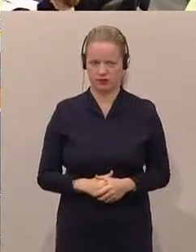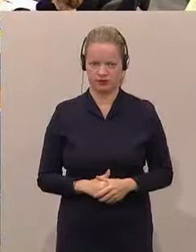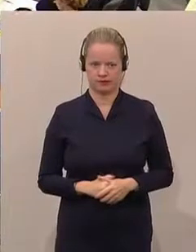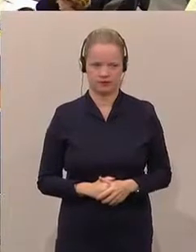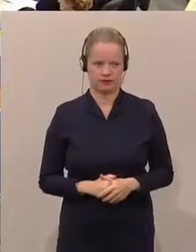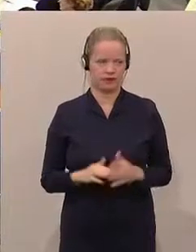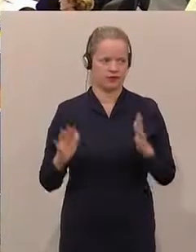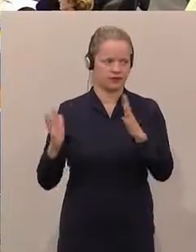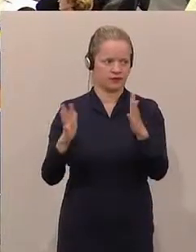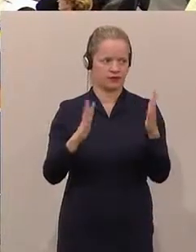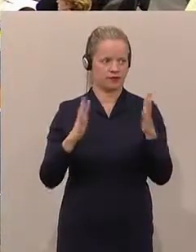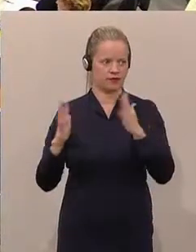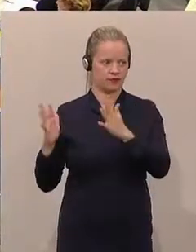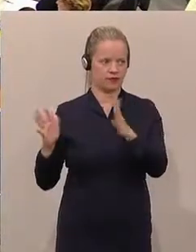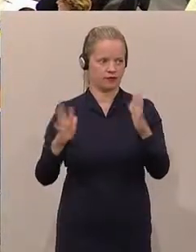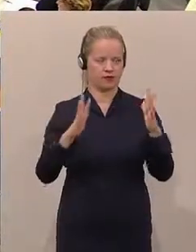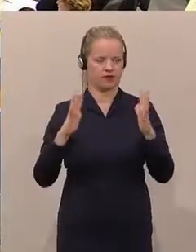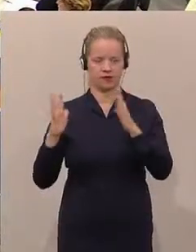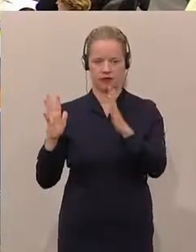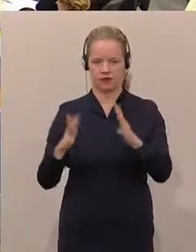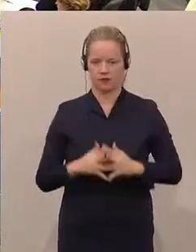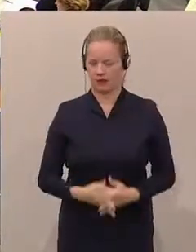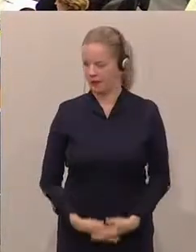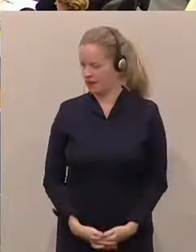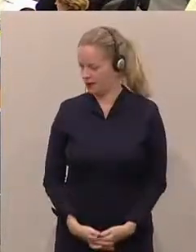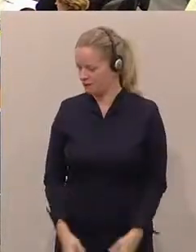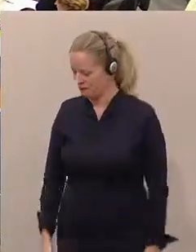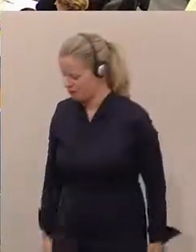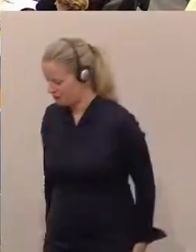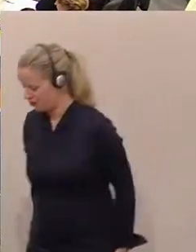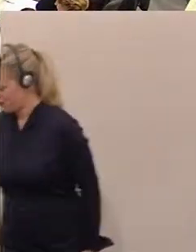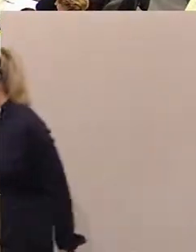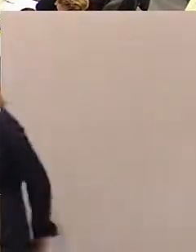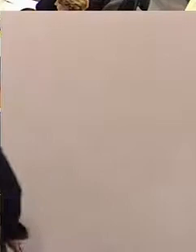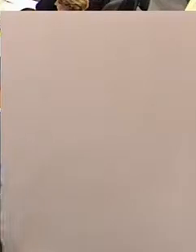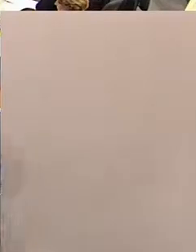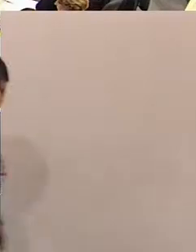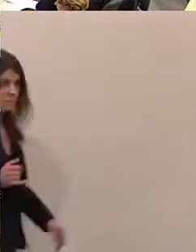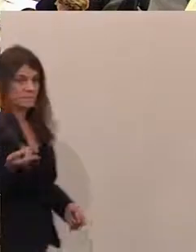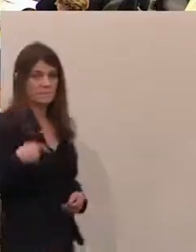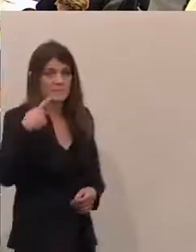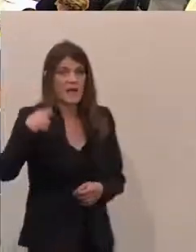So Dagmar Belakowitsch von der FPÖ in einer tatsächlichen Berichtigung. An Ihren Vorredner Alfred Noll von der Liste Pilz.